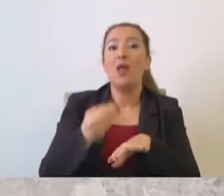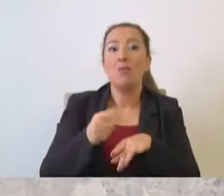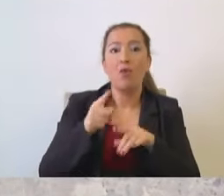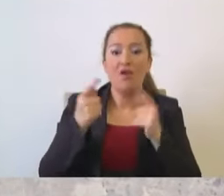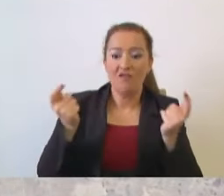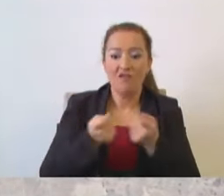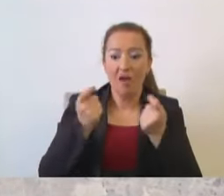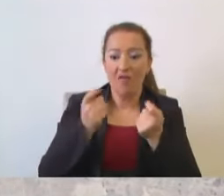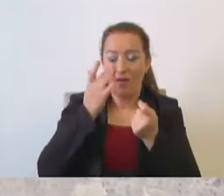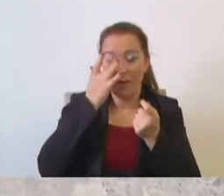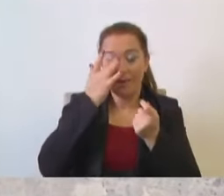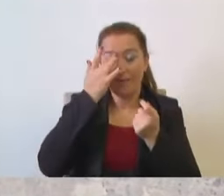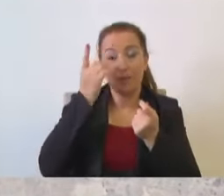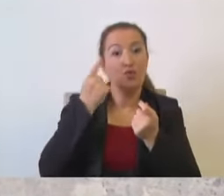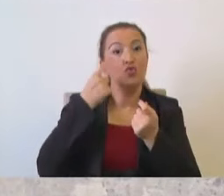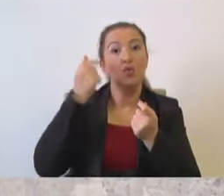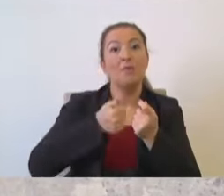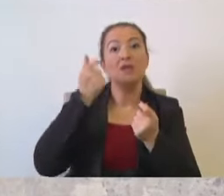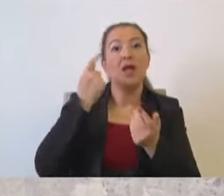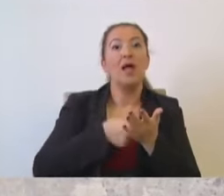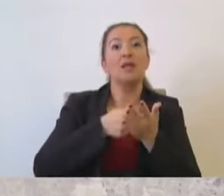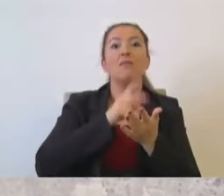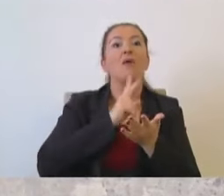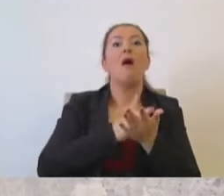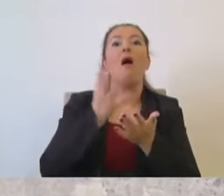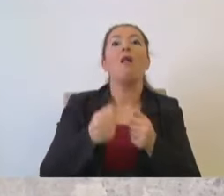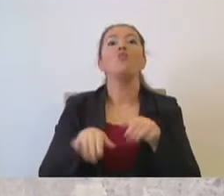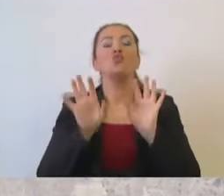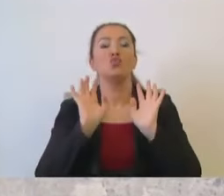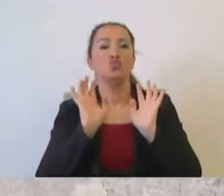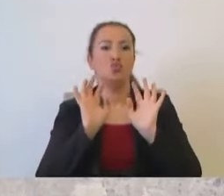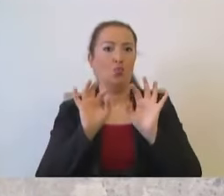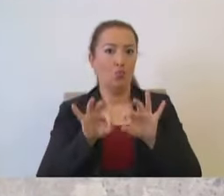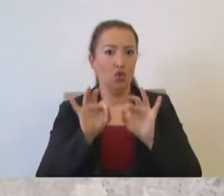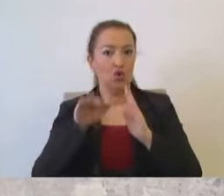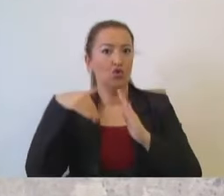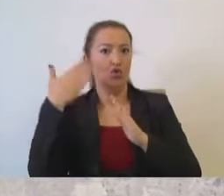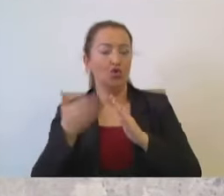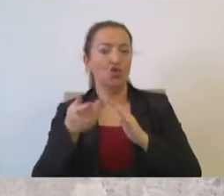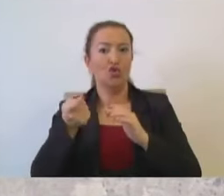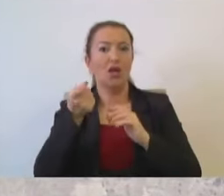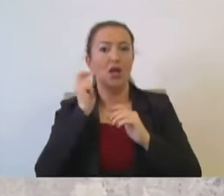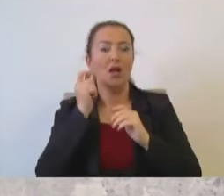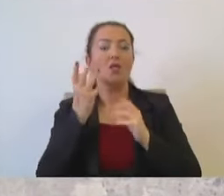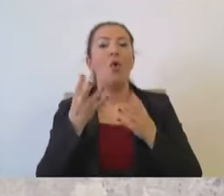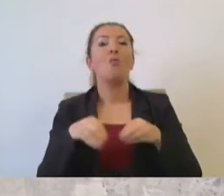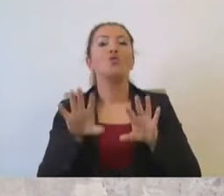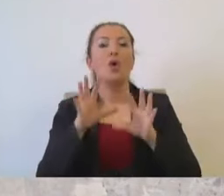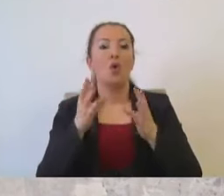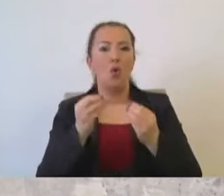bunu hala Cumhurbaşkanlığı yatırım kararına almıyorsunuz. Bugün dış kredi kullanmayacak olsa,